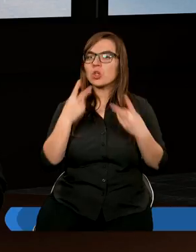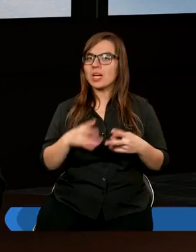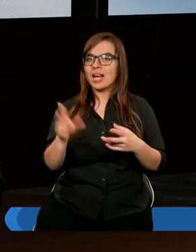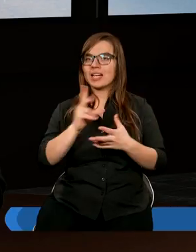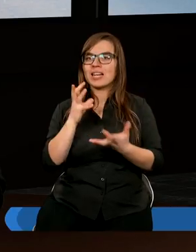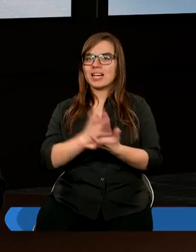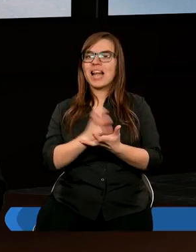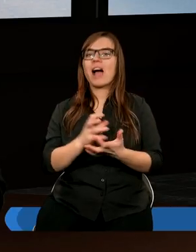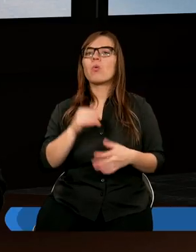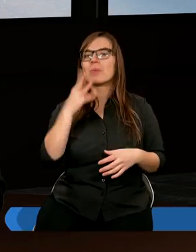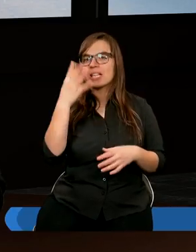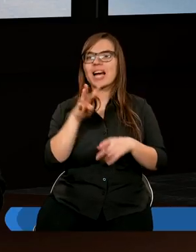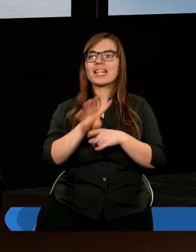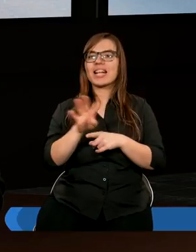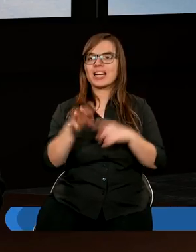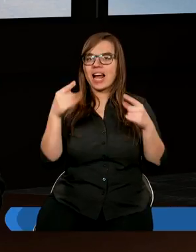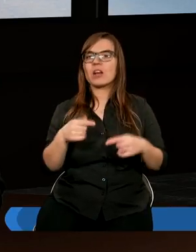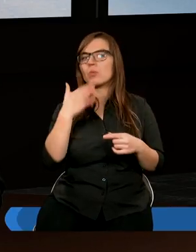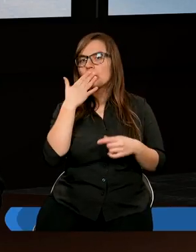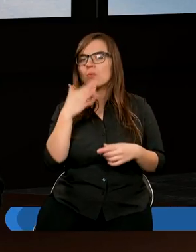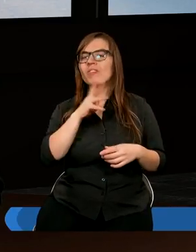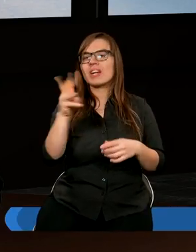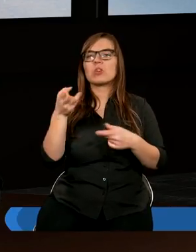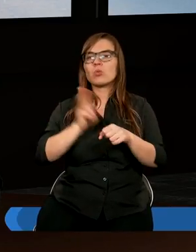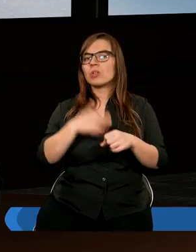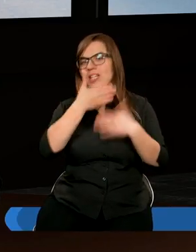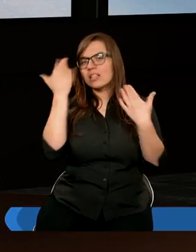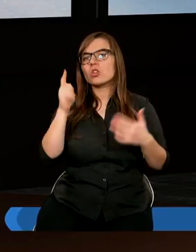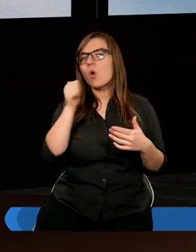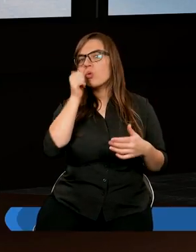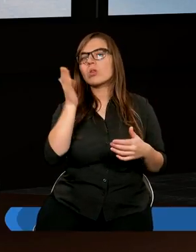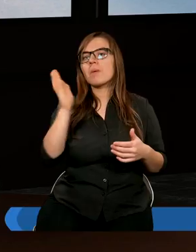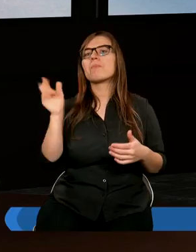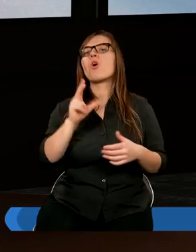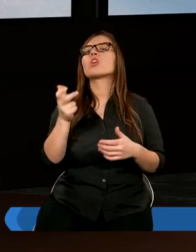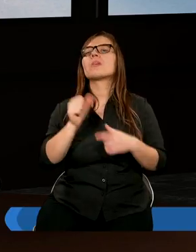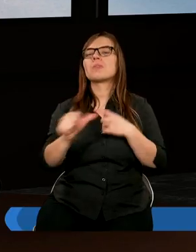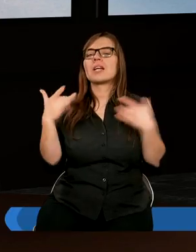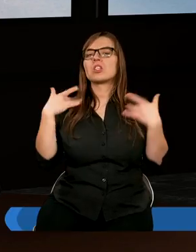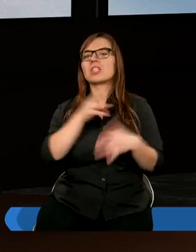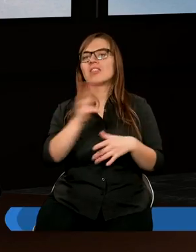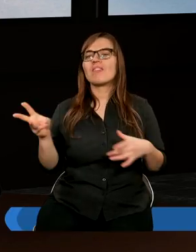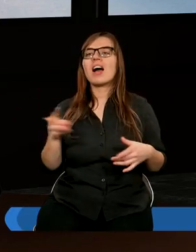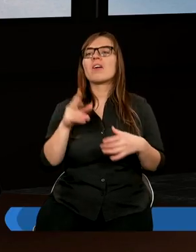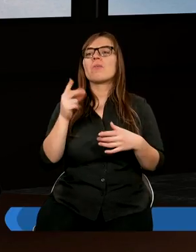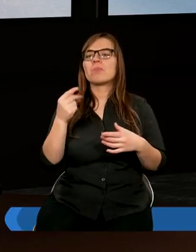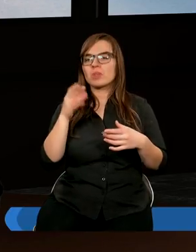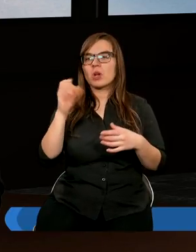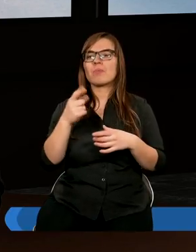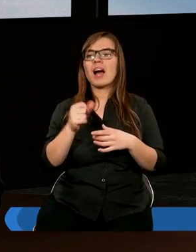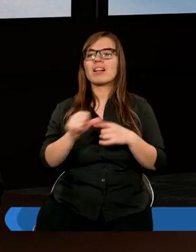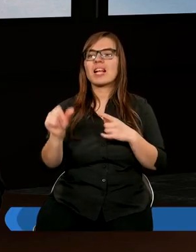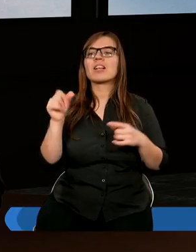teksty z Jakuba 4,14, który mówi, wy, którzy nie wiecie, co jutro będzie, bo czymże jest życie, wasze parą jesteście,